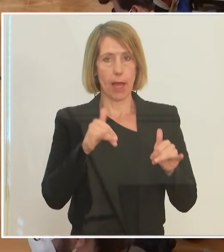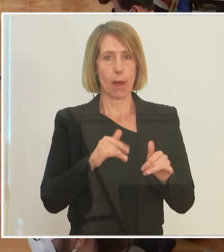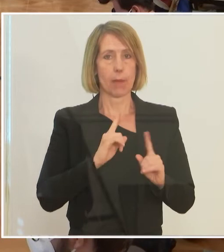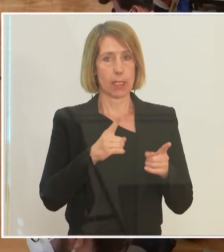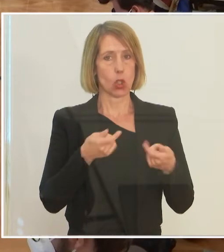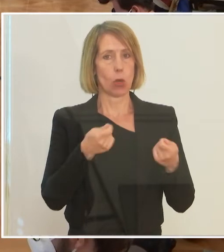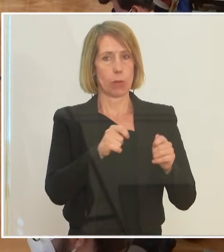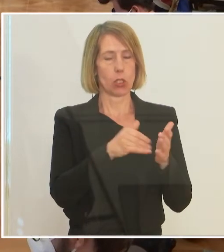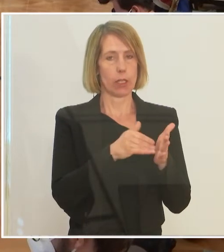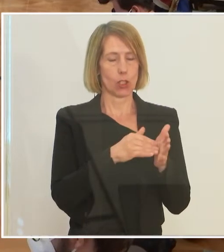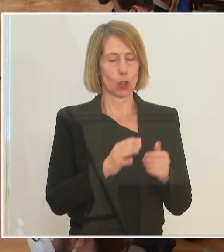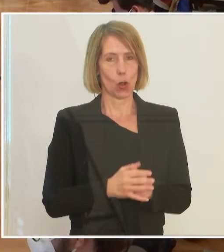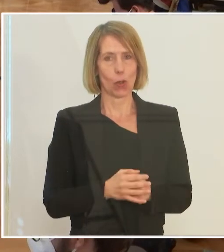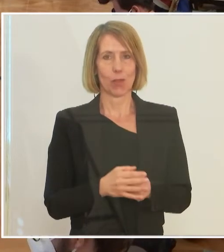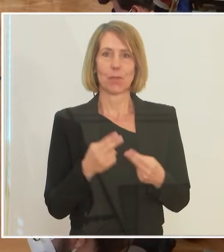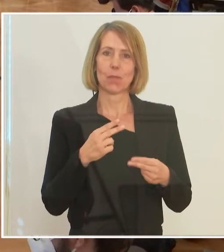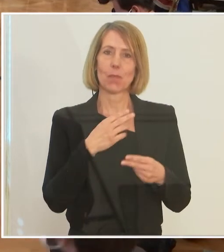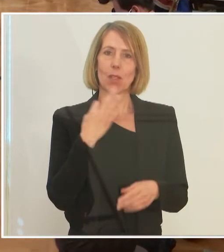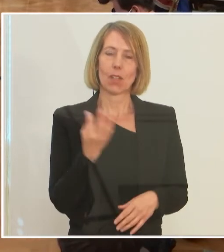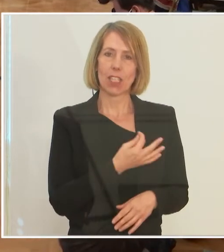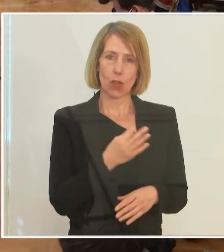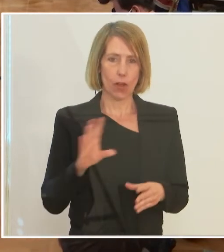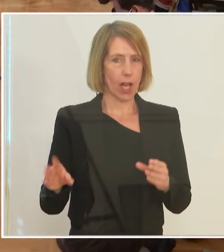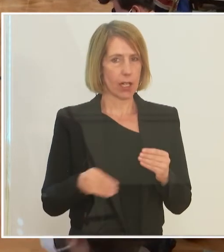Vielen Dank. Weitere Fragen? Herr Tillitsch, noch nach Feuer.